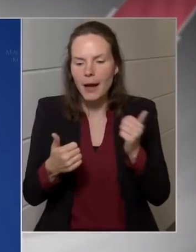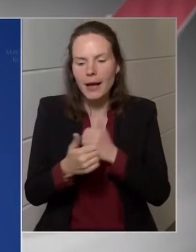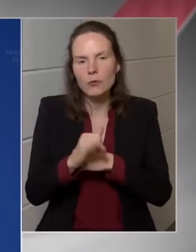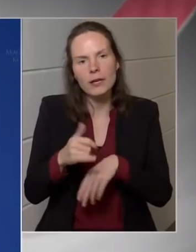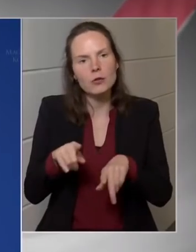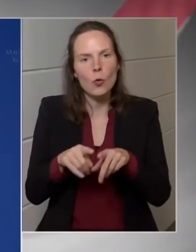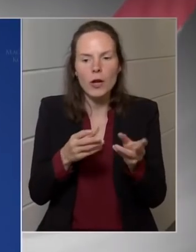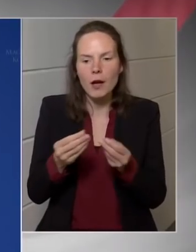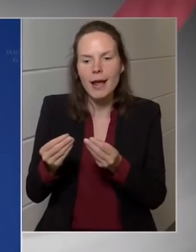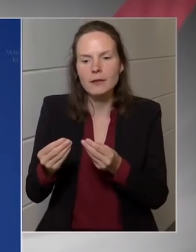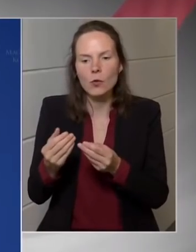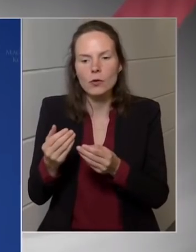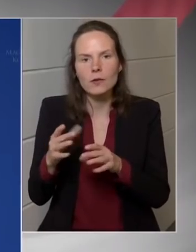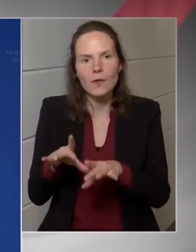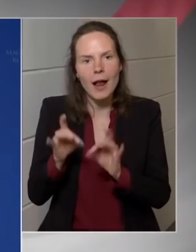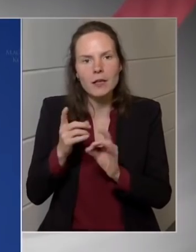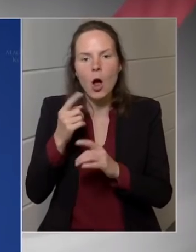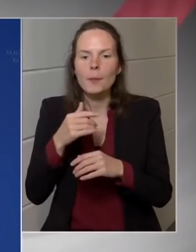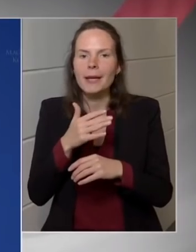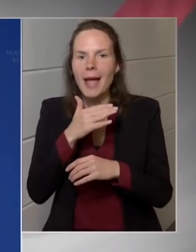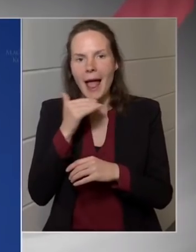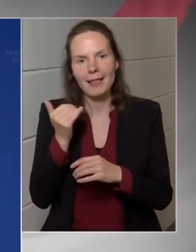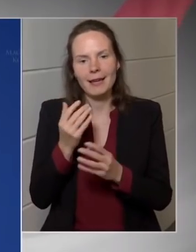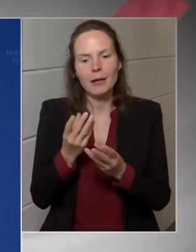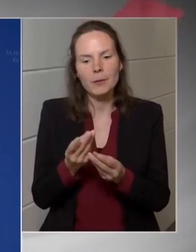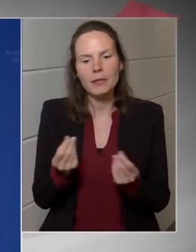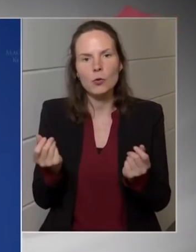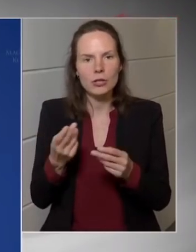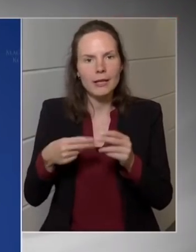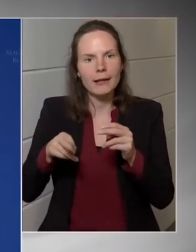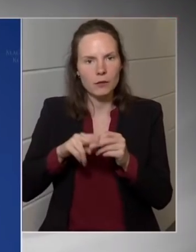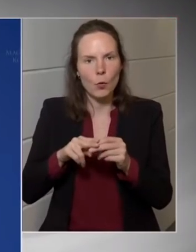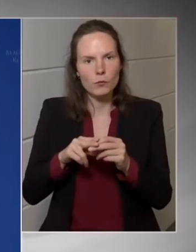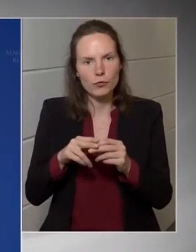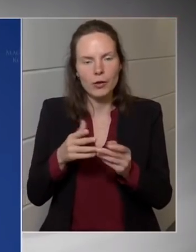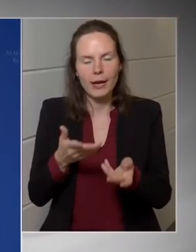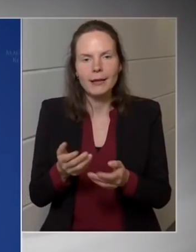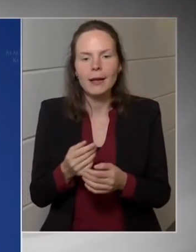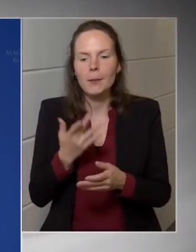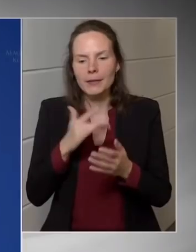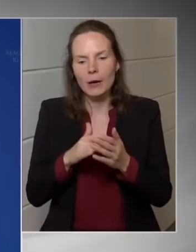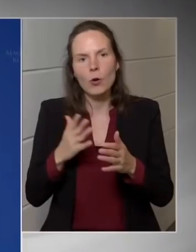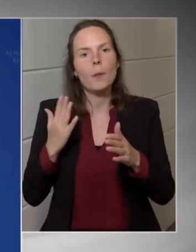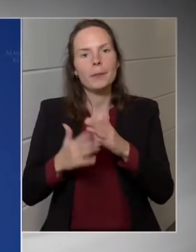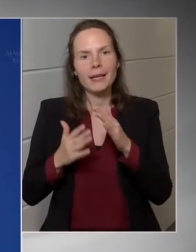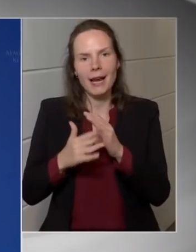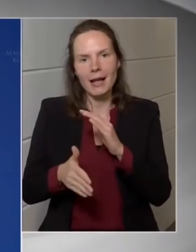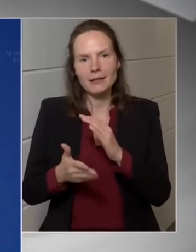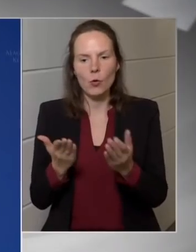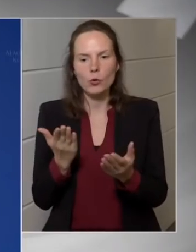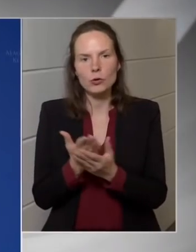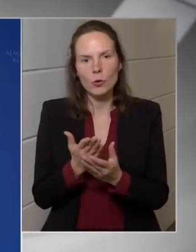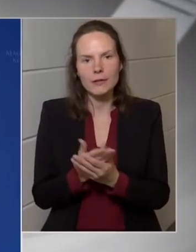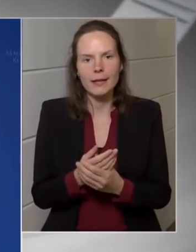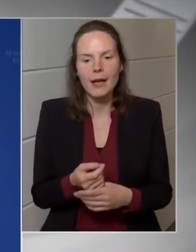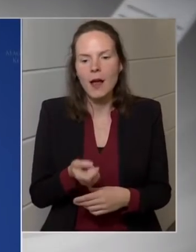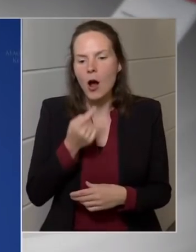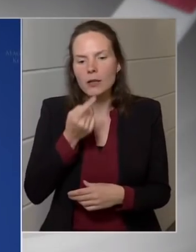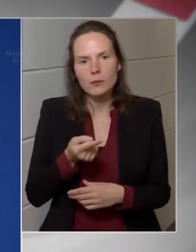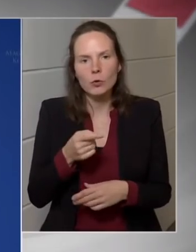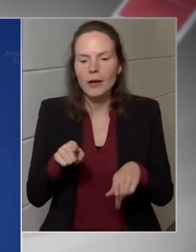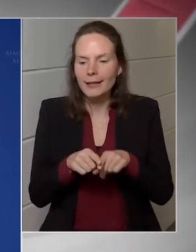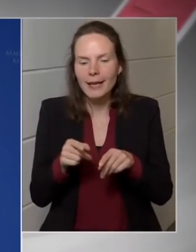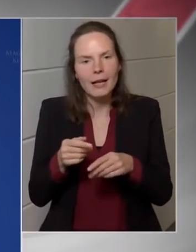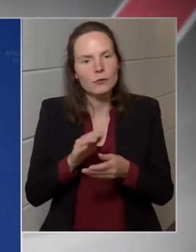minősített többség. Ez éppen a migrációs dosszénál volt. Akkor is azóta az ígéret, hogy ilyet aztán soha többet